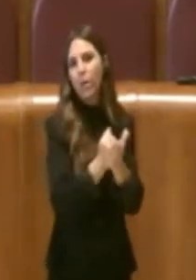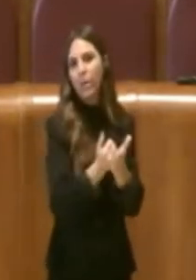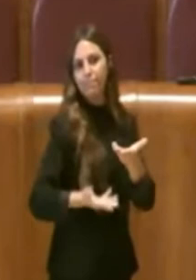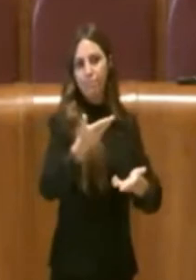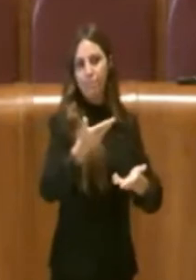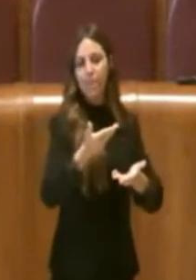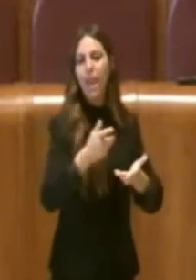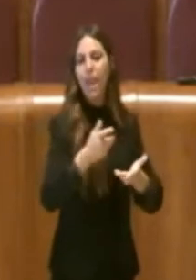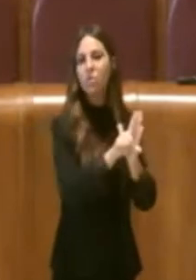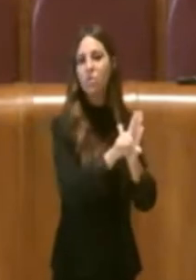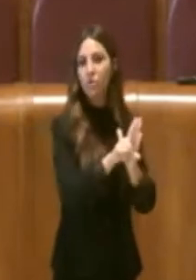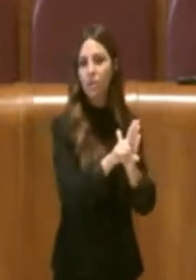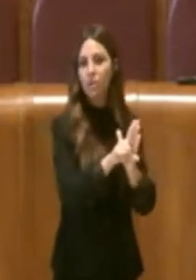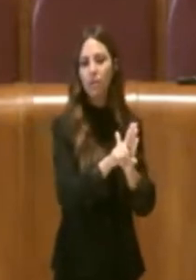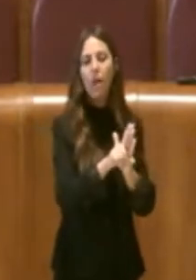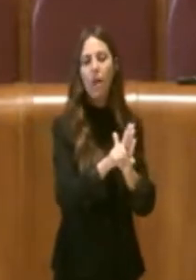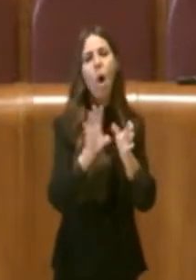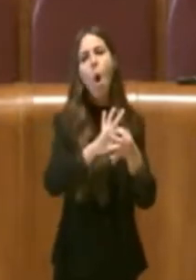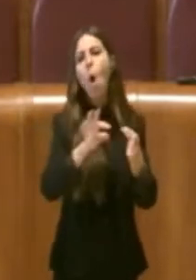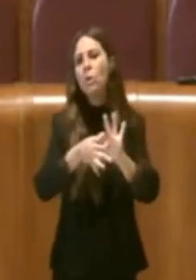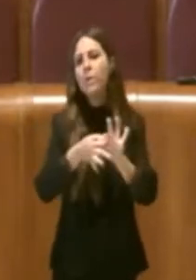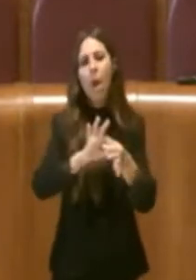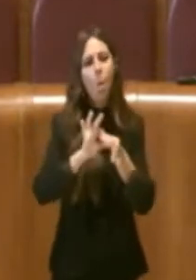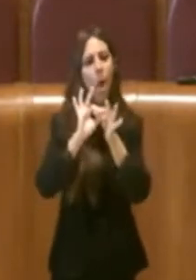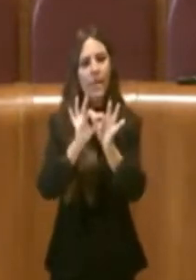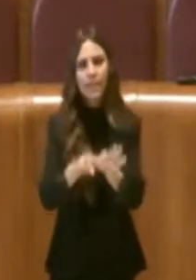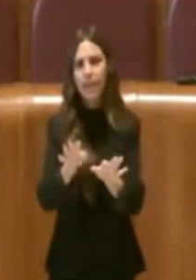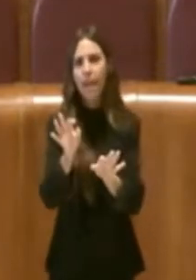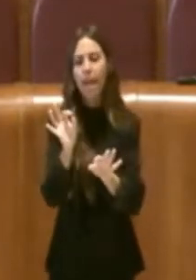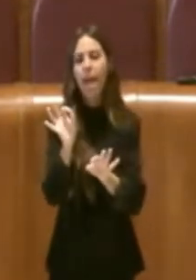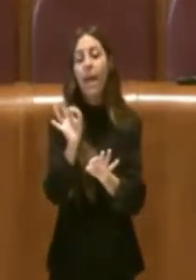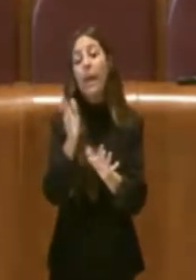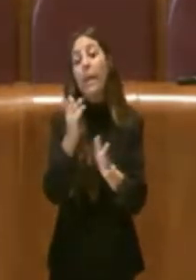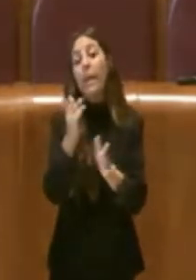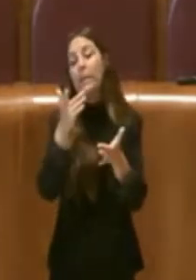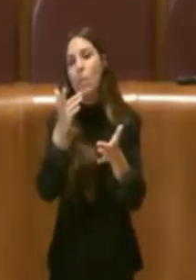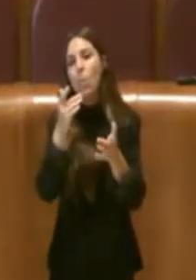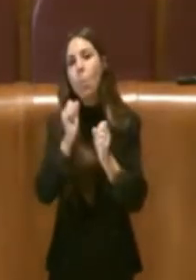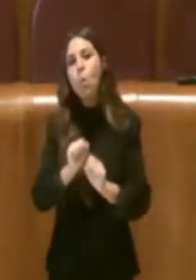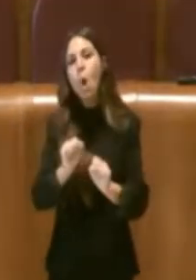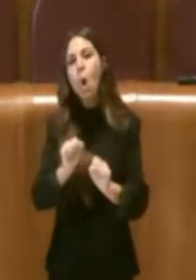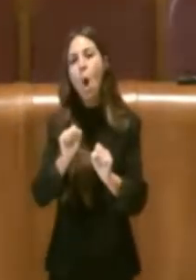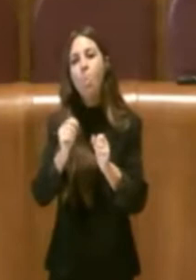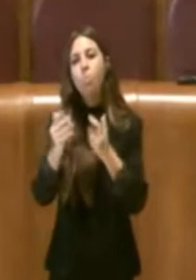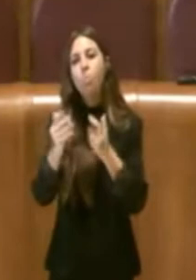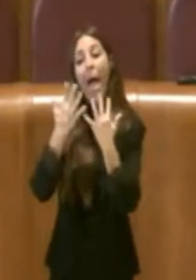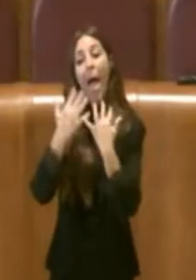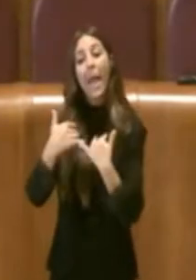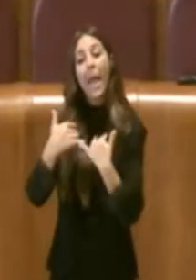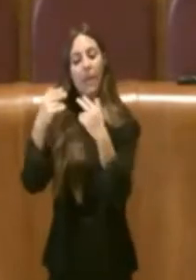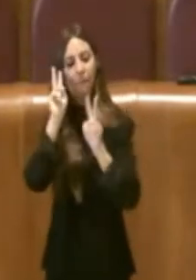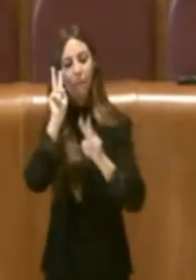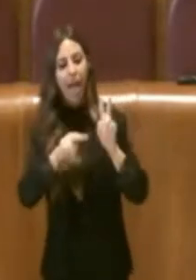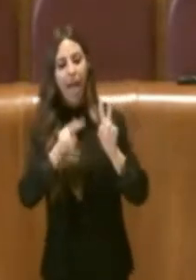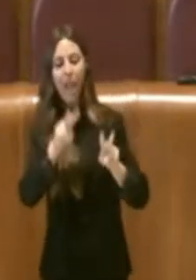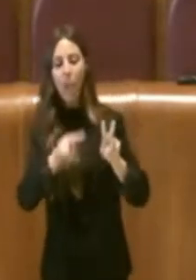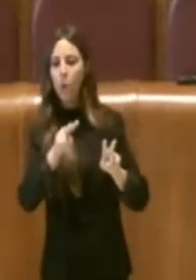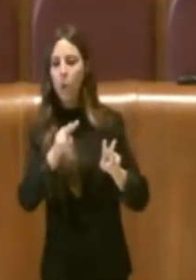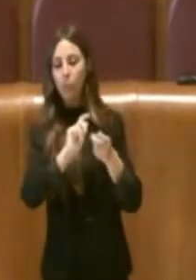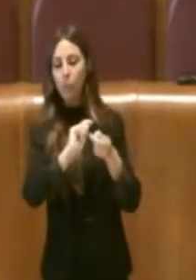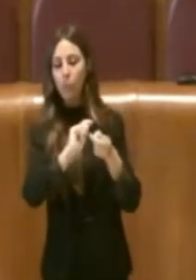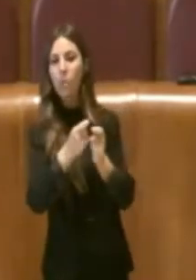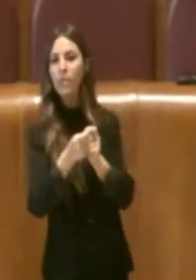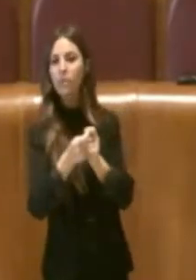le valutazioni conseguenti che potranno portare il Parlamento a valutare tutta una serie di correttivi